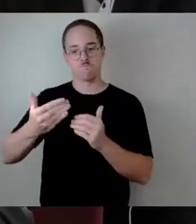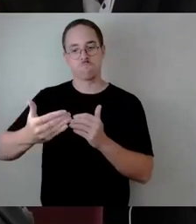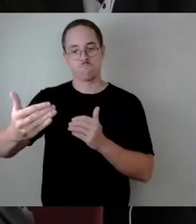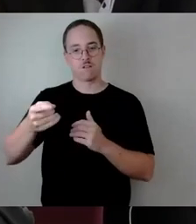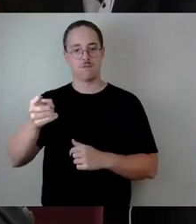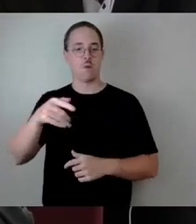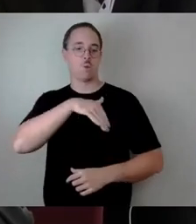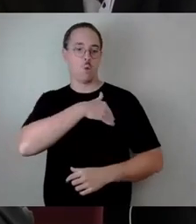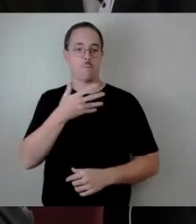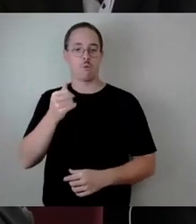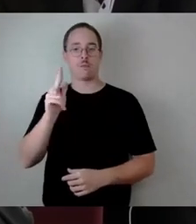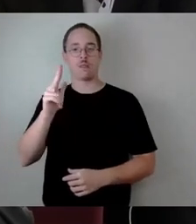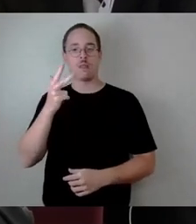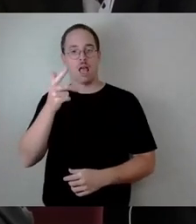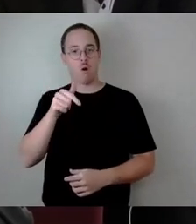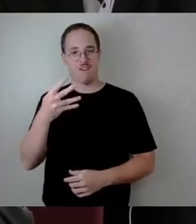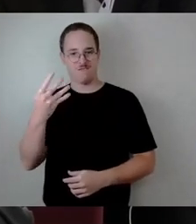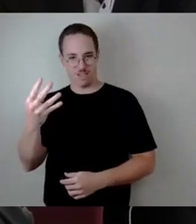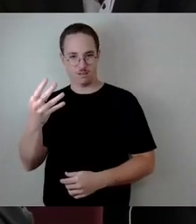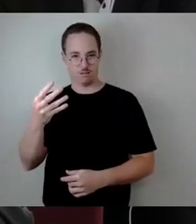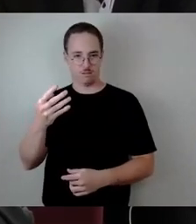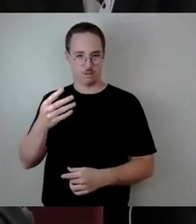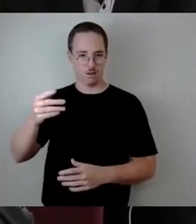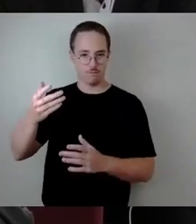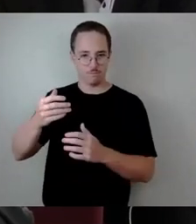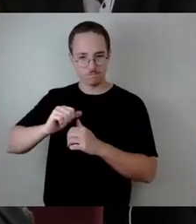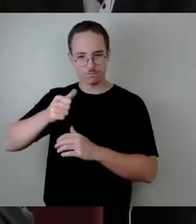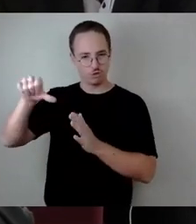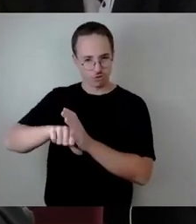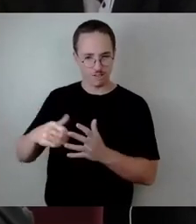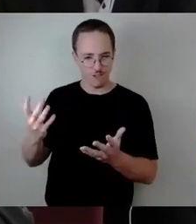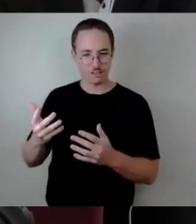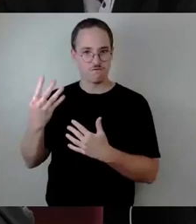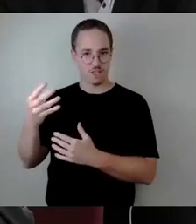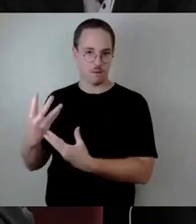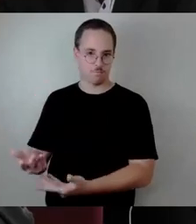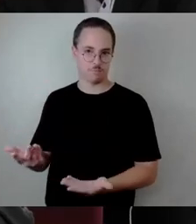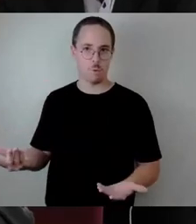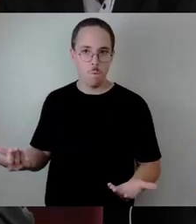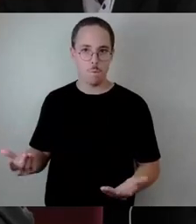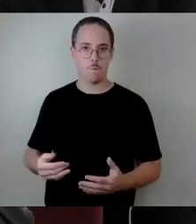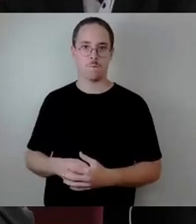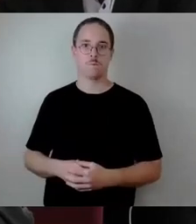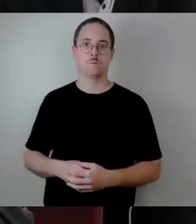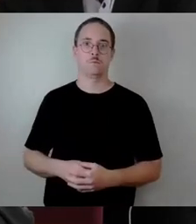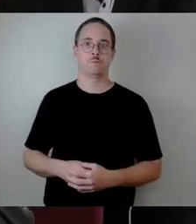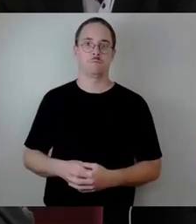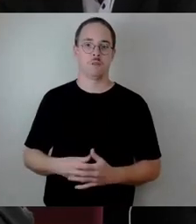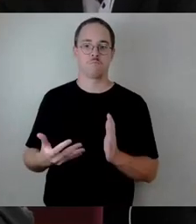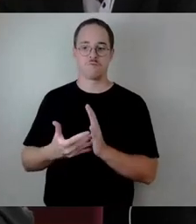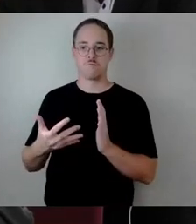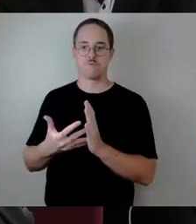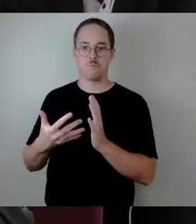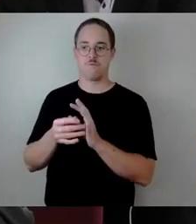Es werden Risse festgestellt, die genaue Breite konnte man mir nicht sagen und es gab schon Zeitungsartikel, die Jahre zuvor von der